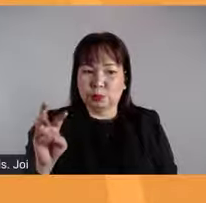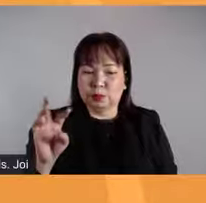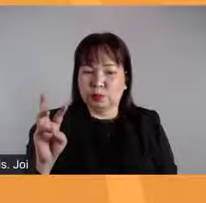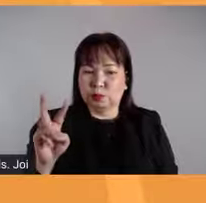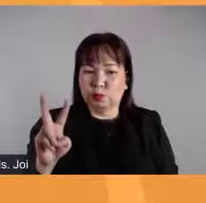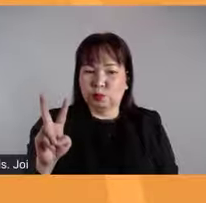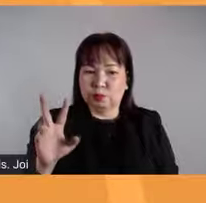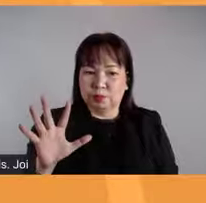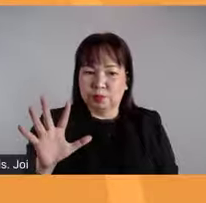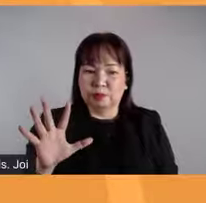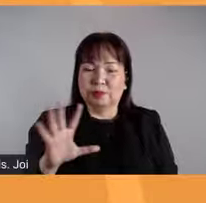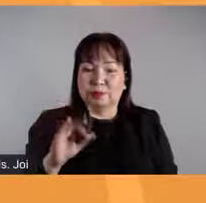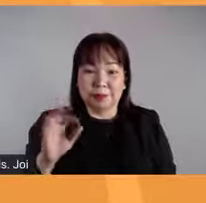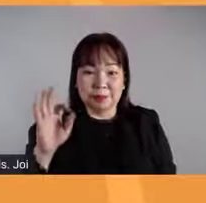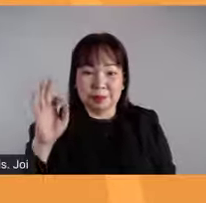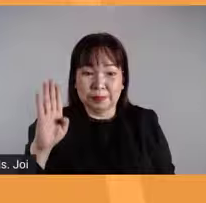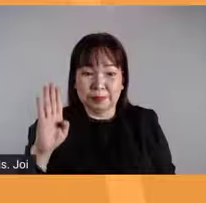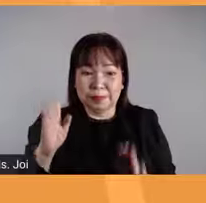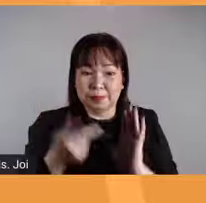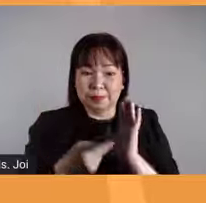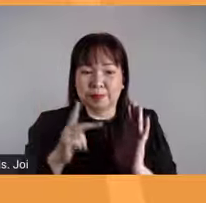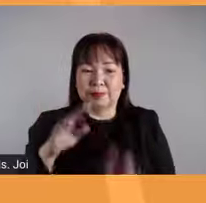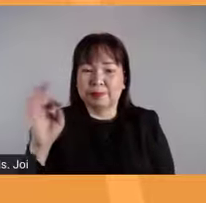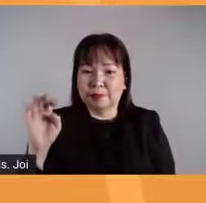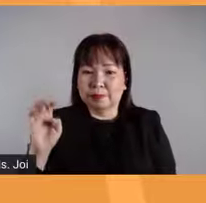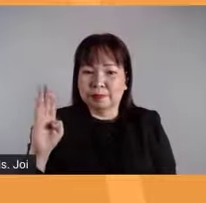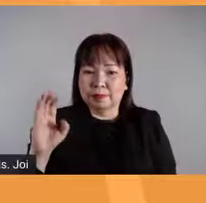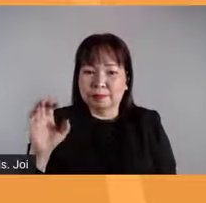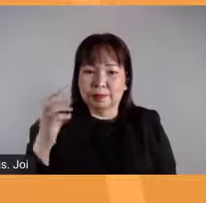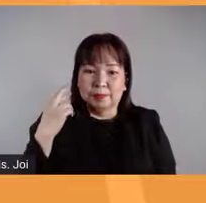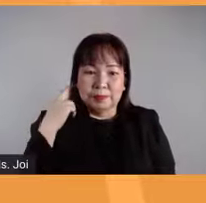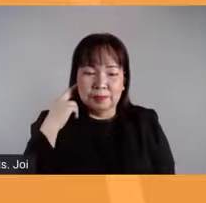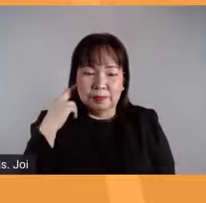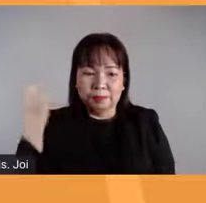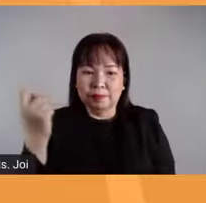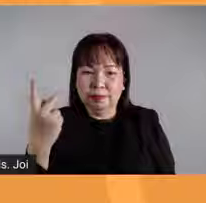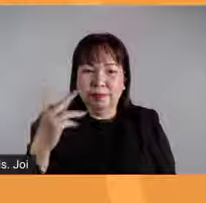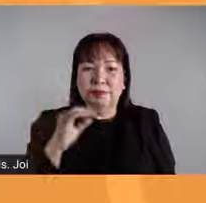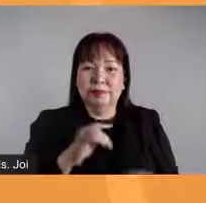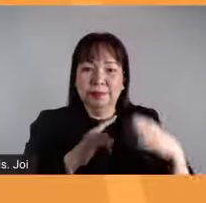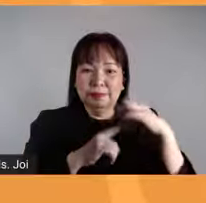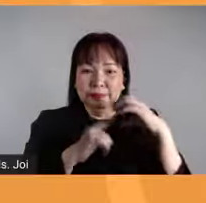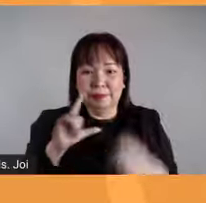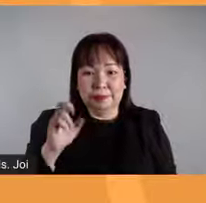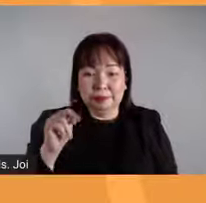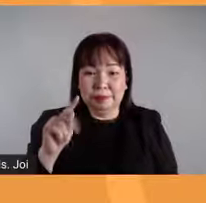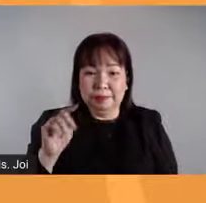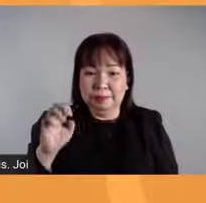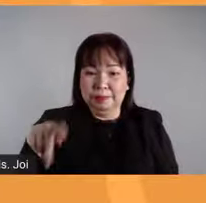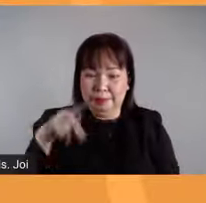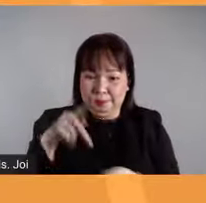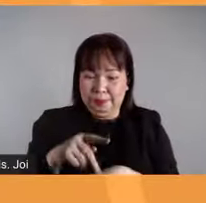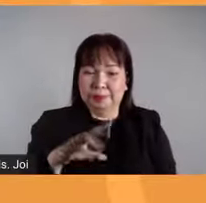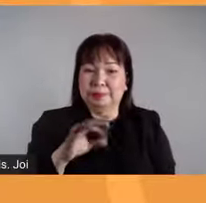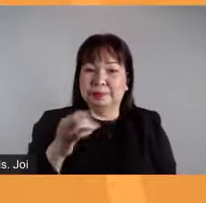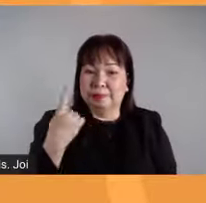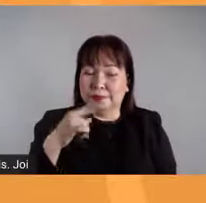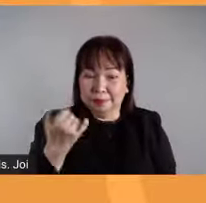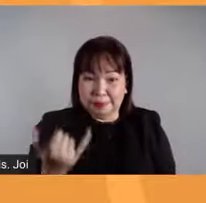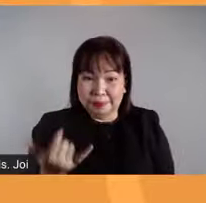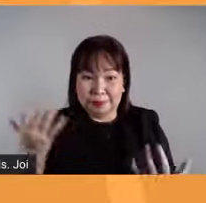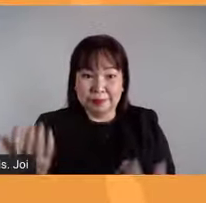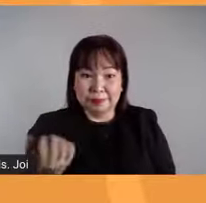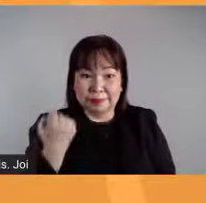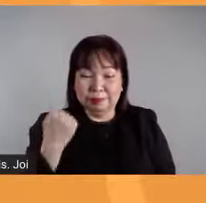at sa Facebook page po ng FEBC Radio TV at ng Lento Philippines. At para sa episode po natin